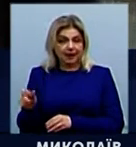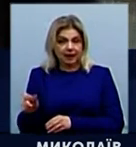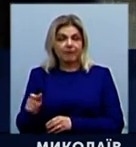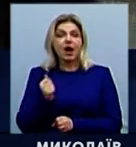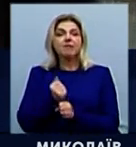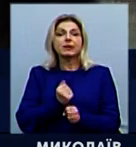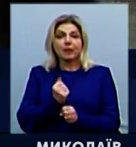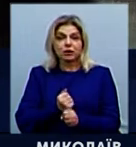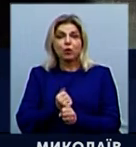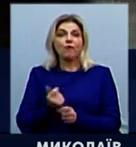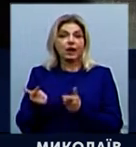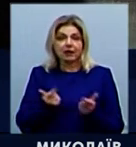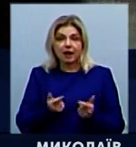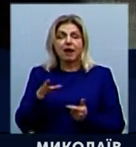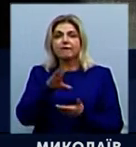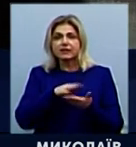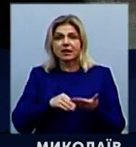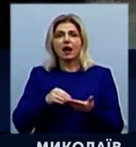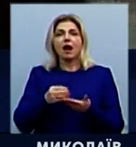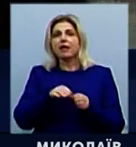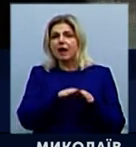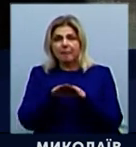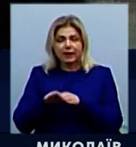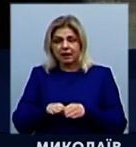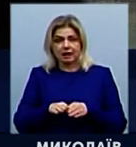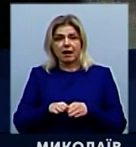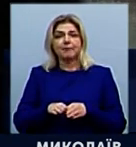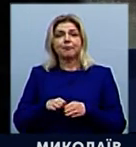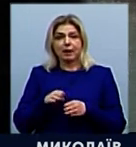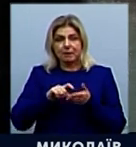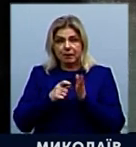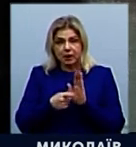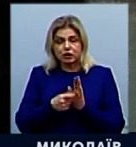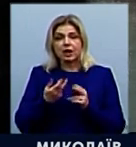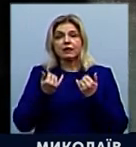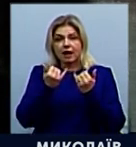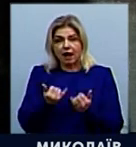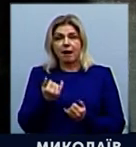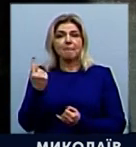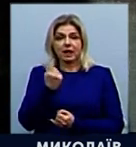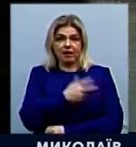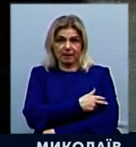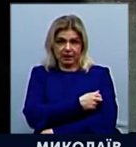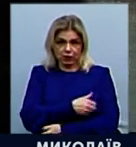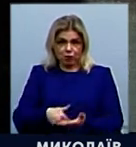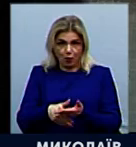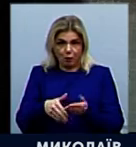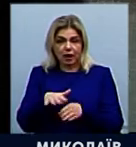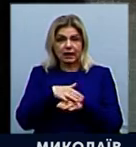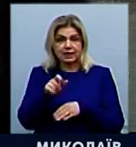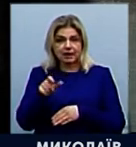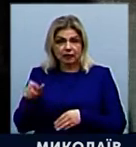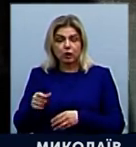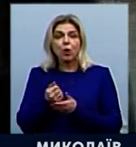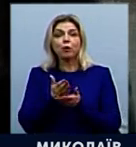відпрацьовані весь набір приміщень, який необхідний для надання первинної медико-санітарної допомоги населенню. Обслуговувати